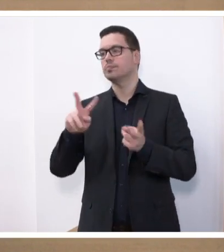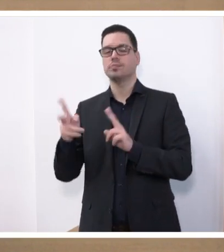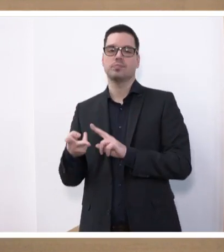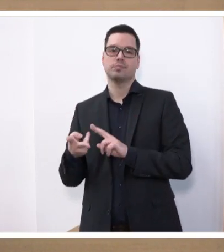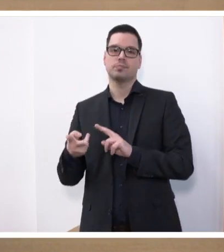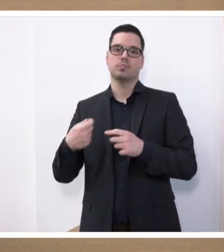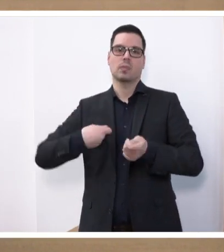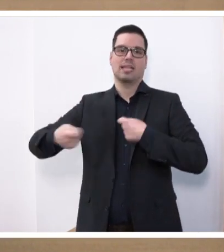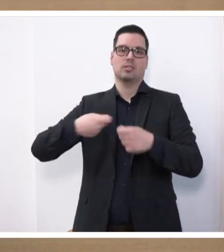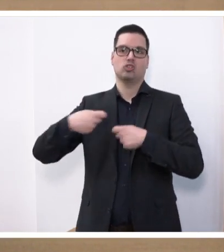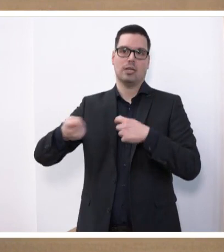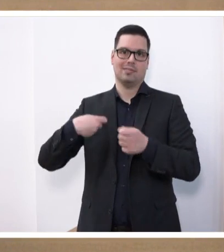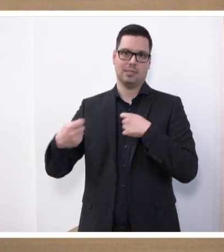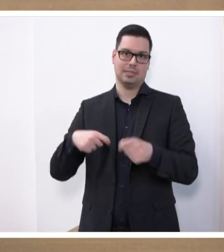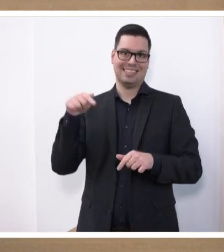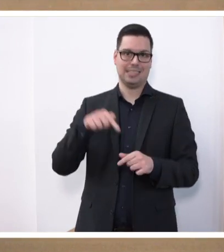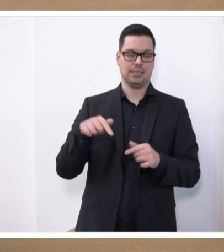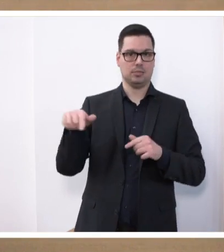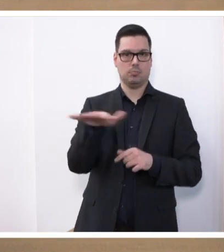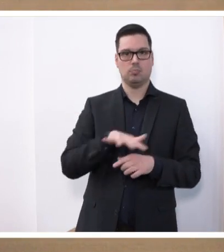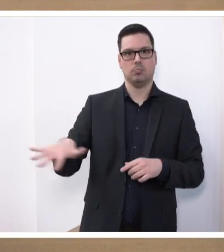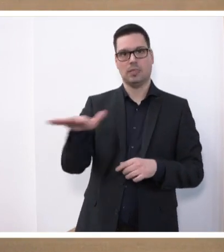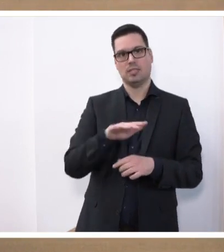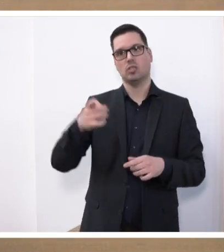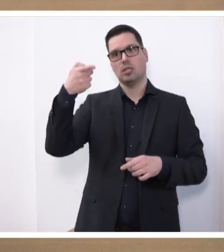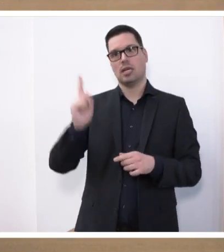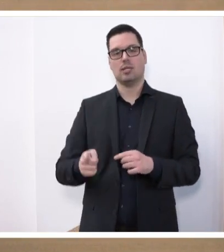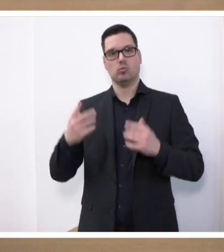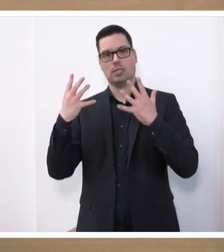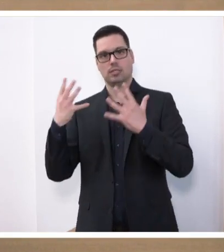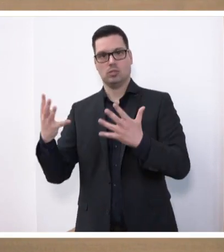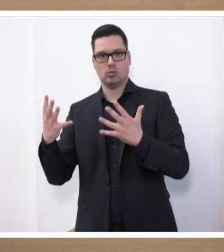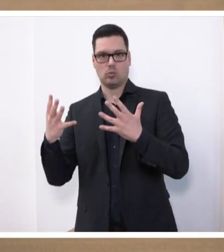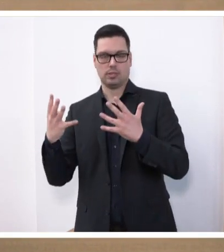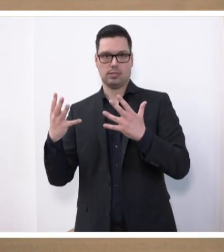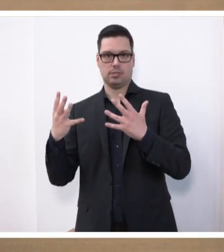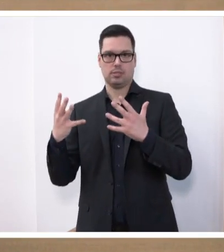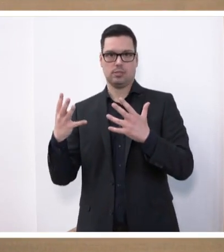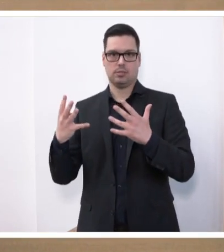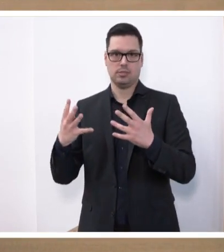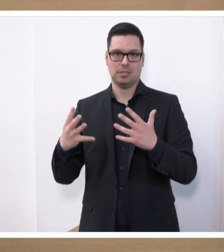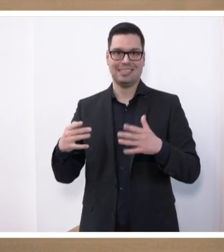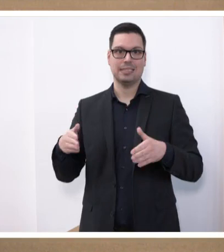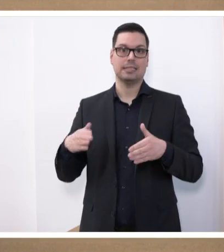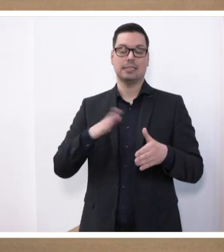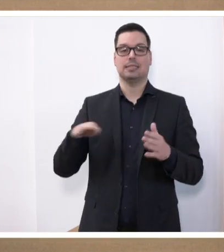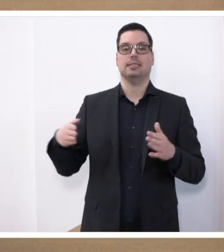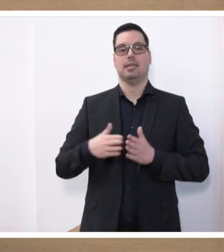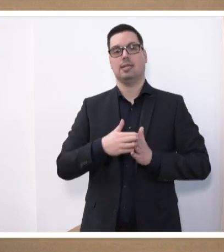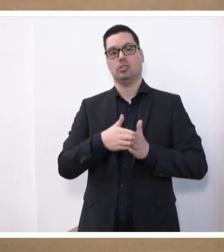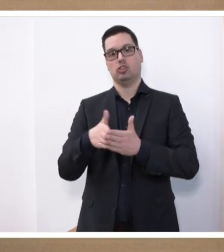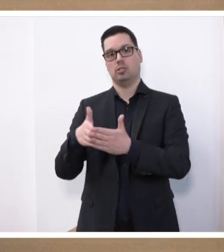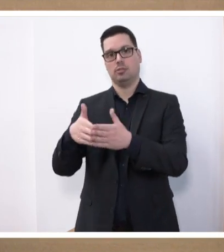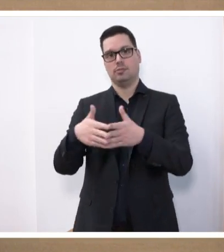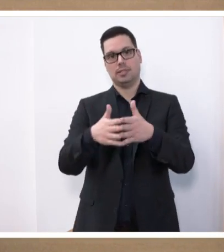Geschäftsaufkommen in diesem Bereich mit derzeit 109 eingetragenen Binnen- und Seeschiffen im Saarland äußerst gering.